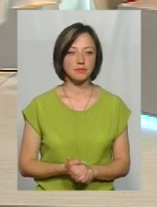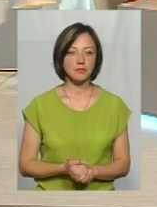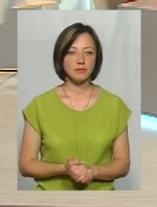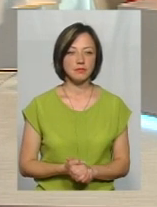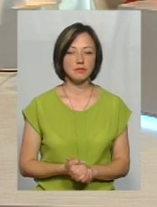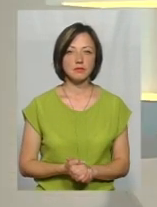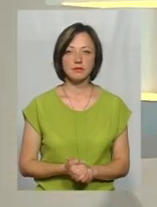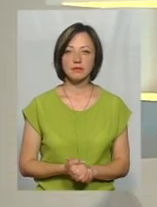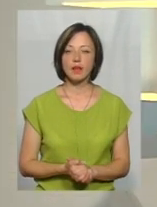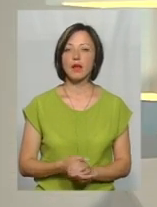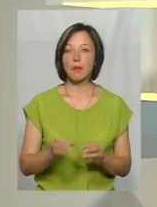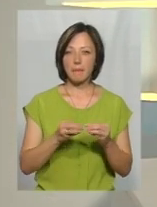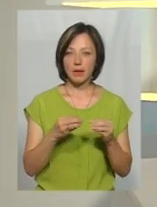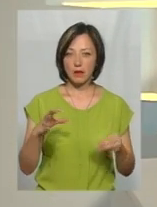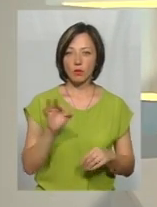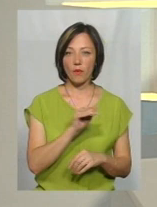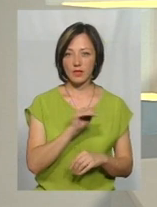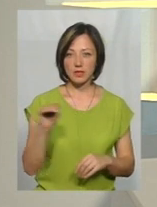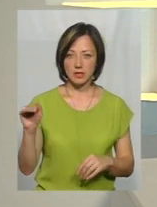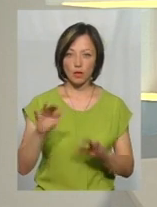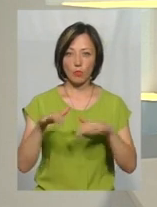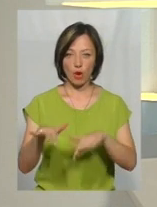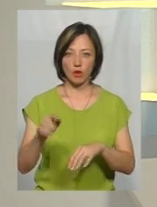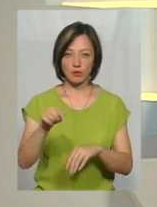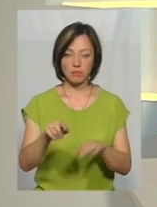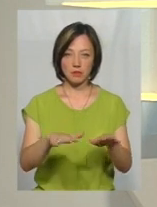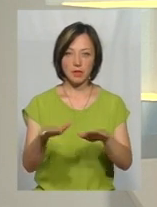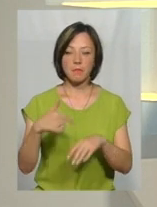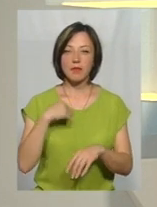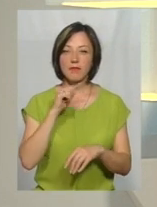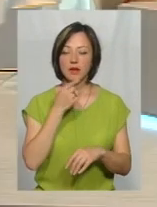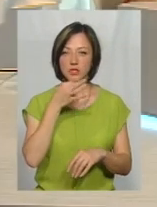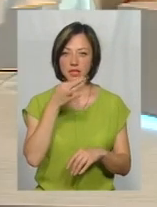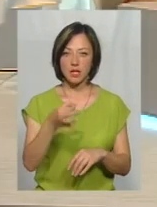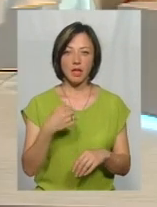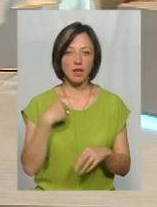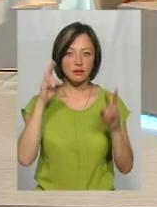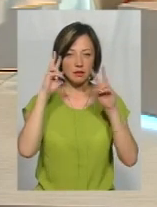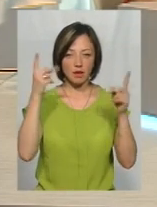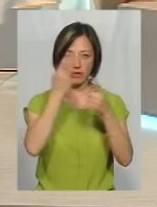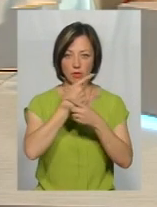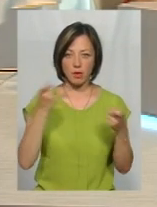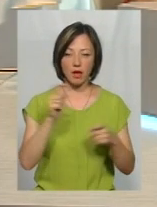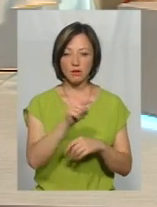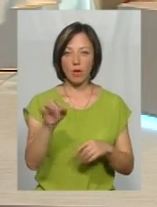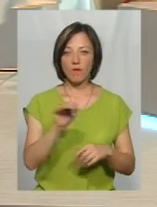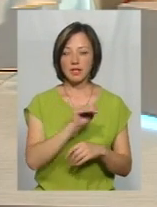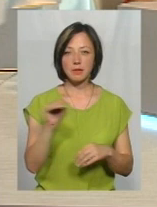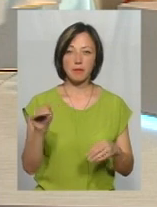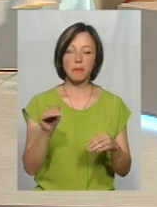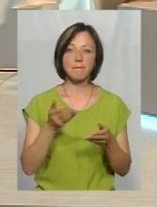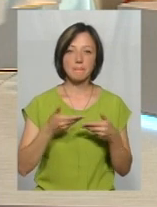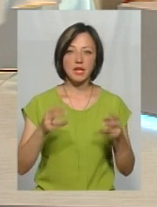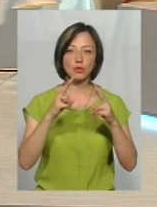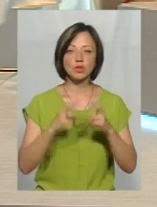Тобто, у ті 15 офіційних пляжів, про які йдеться, де можна? Мені важко сказати, я не володію інформацією, які з них офіційні, 15 не 15.